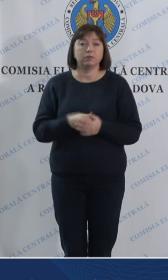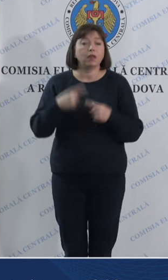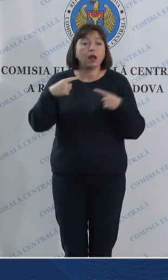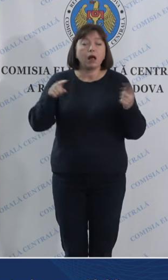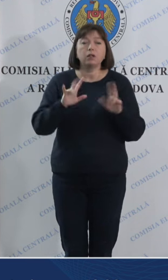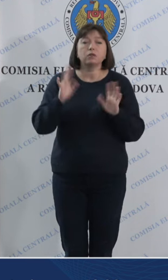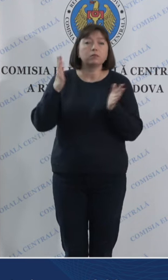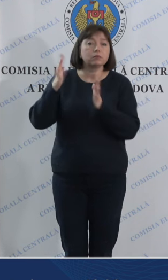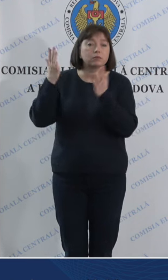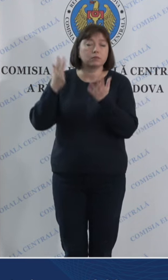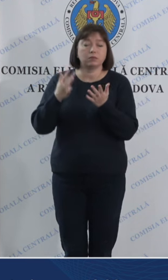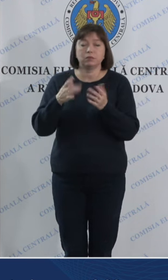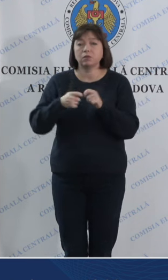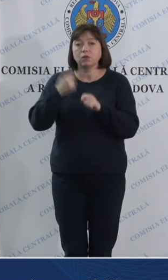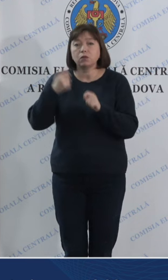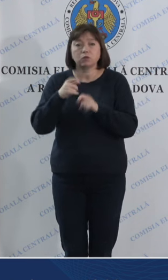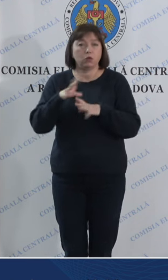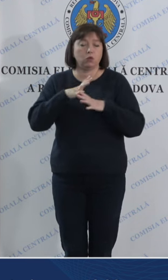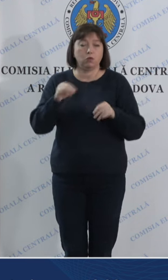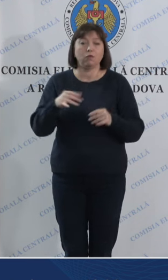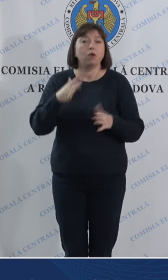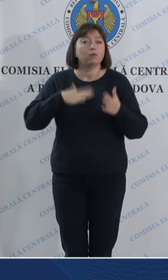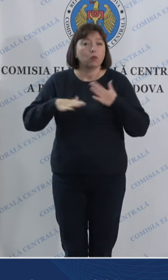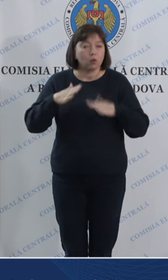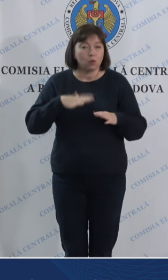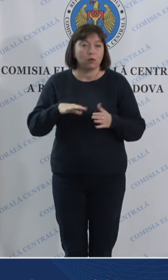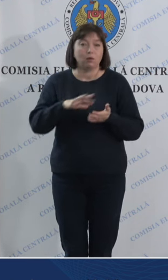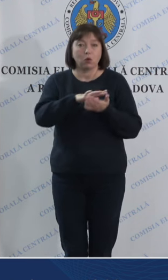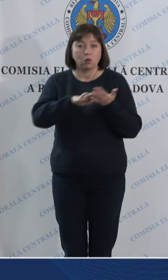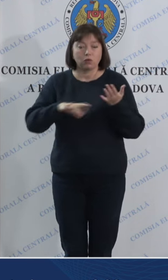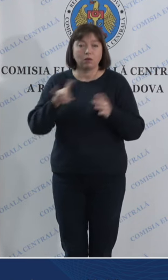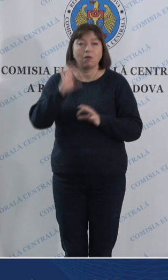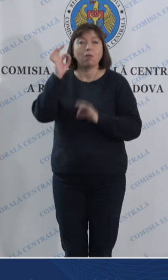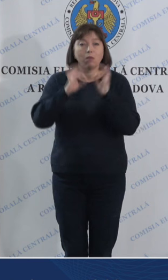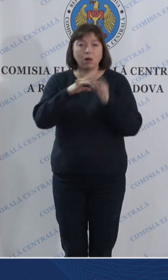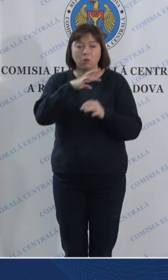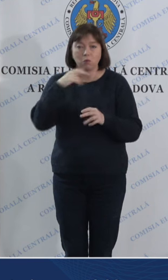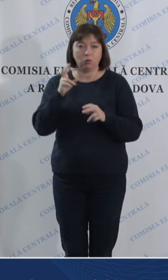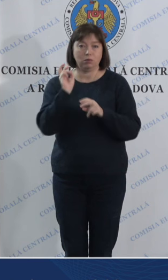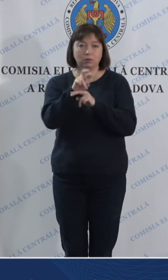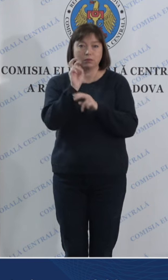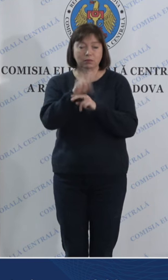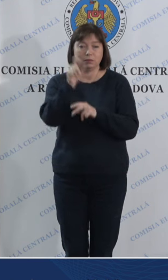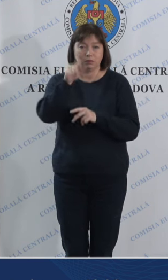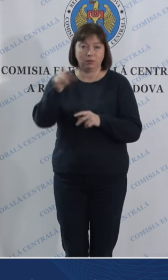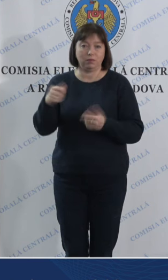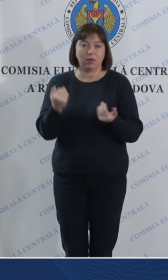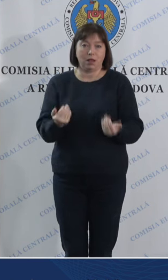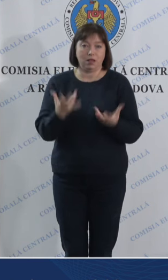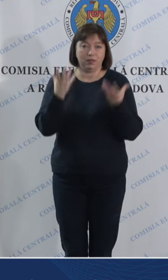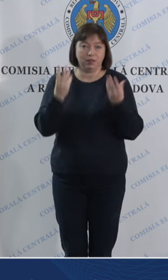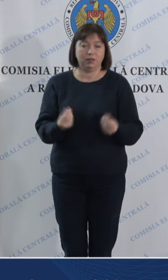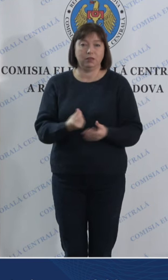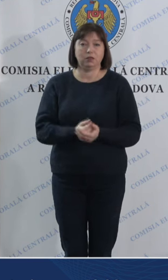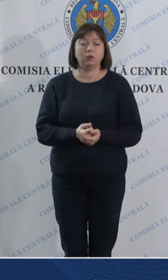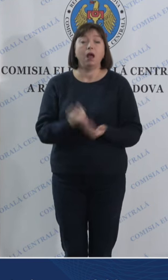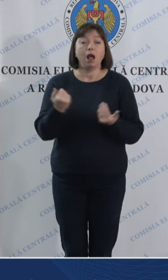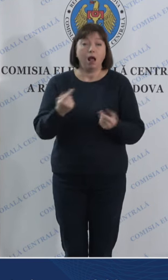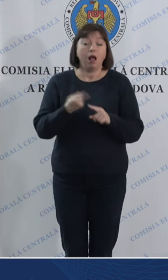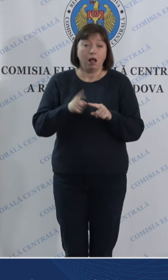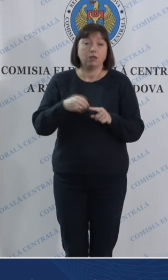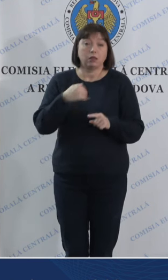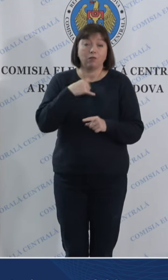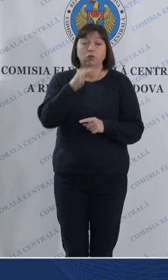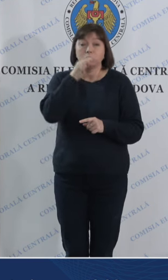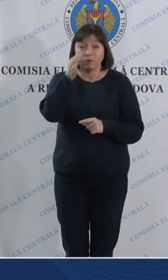alte incidențe nu sunt înregistrație din Bucărăm în continuare de rata mare care este constatată la ziua de astăzi. Asta am avut a spune, dacă